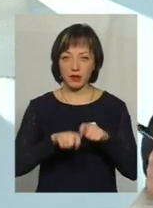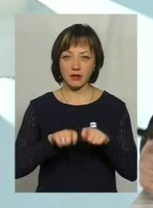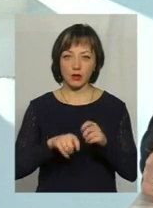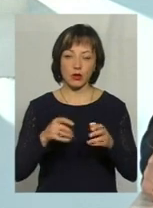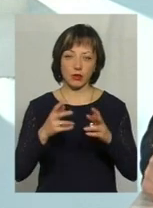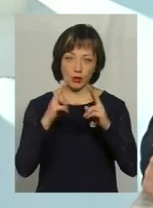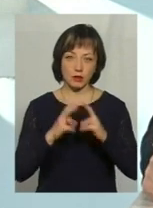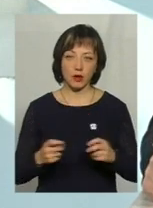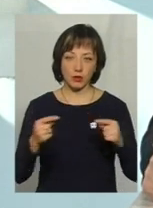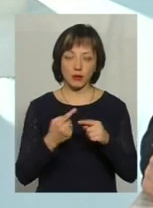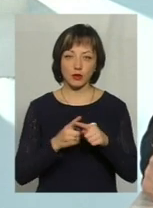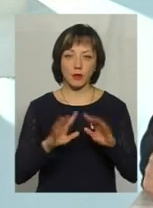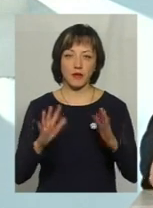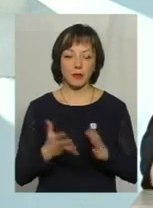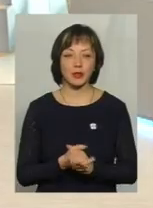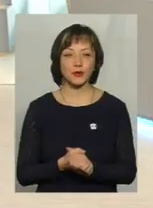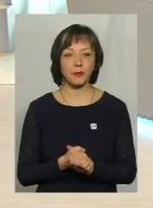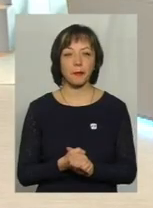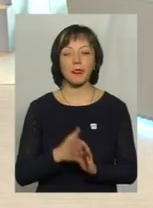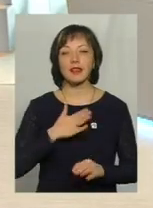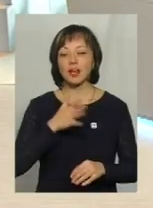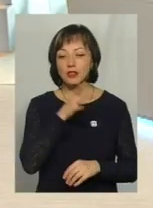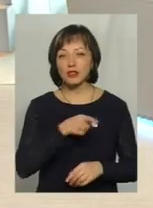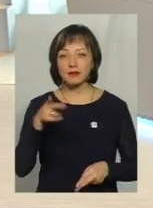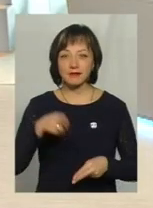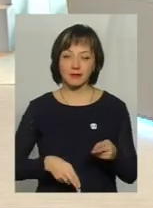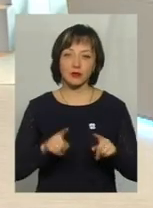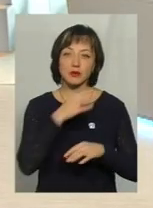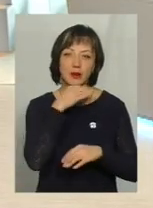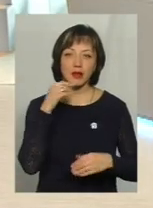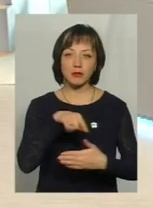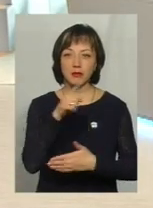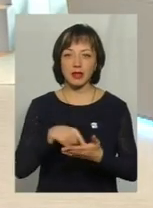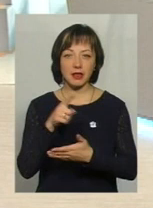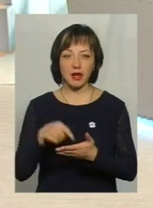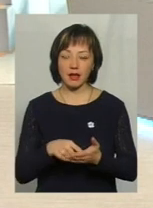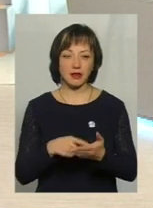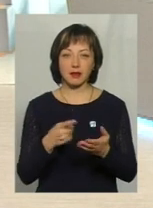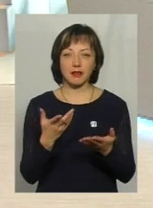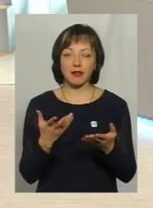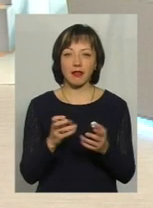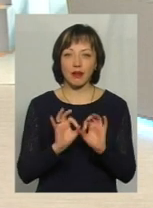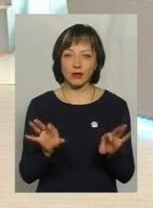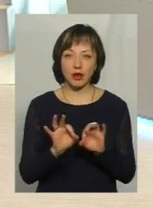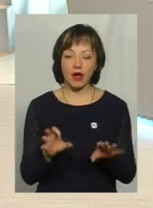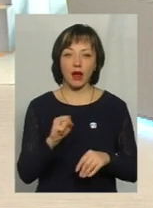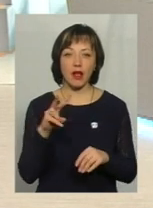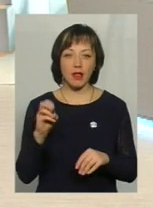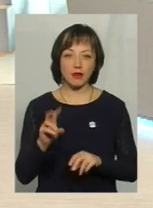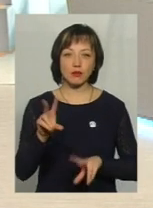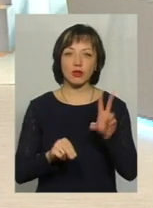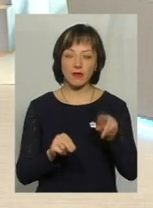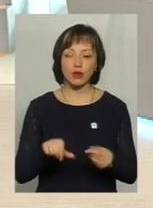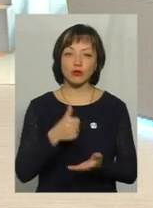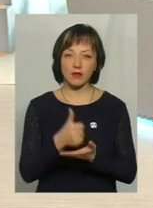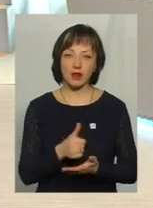розібратися з конкретно по цієї особи. Що ж, наш час уже вичерпаний. Дуже багато питань ми не зачепили, але, сподіваюся,